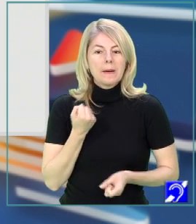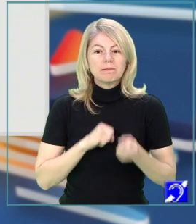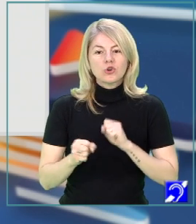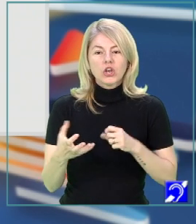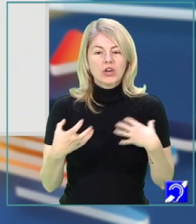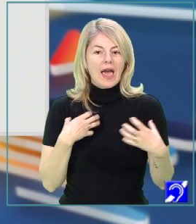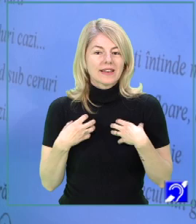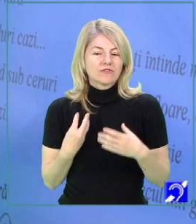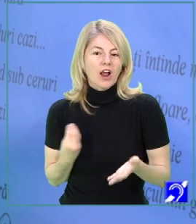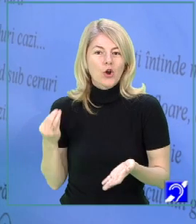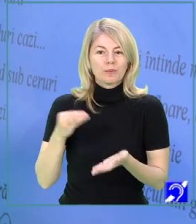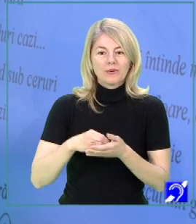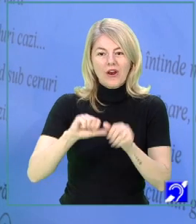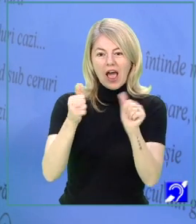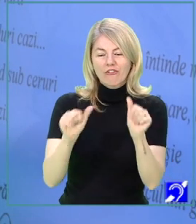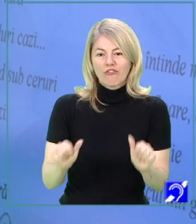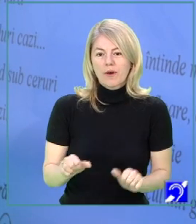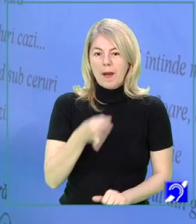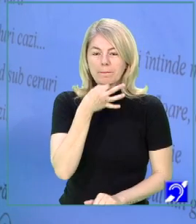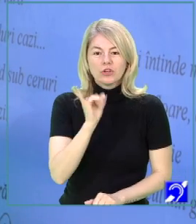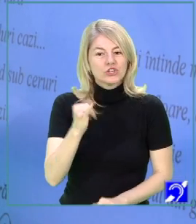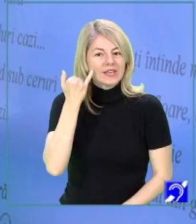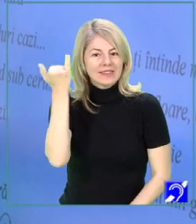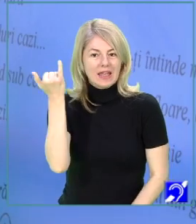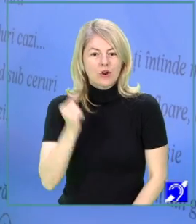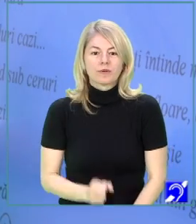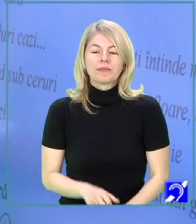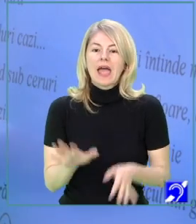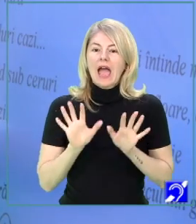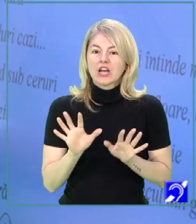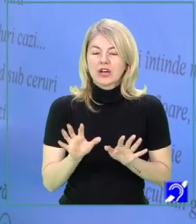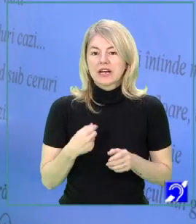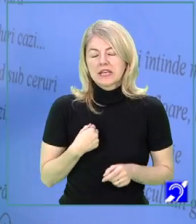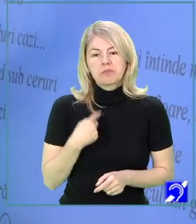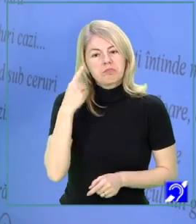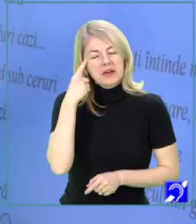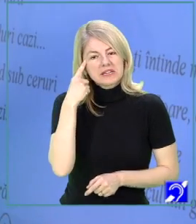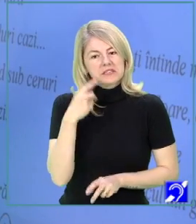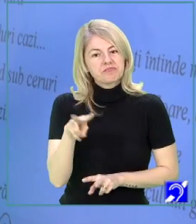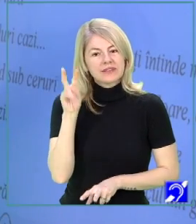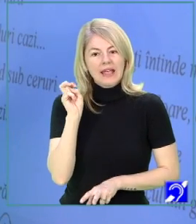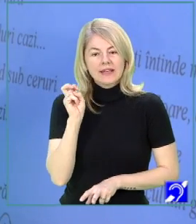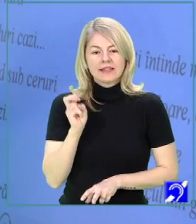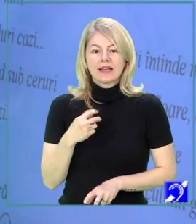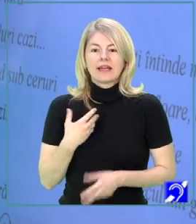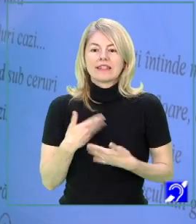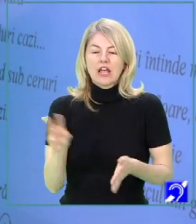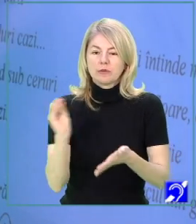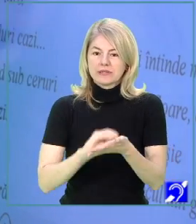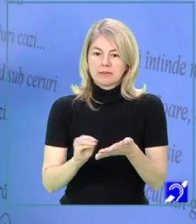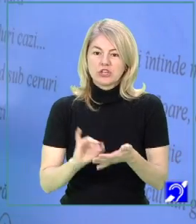care contribuie la reliefarea ideilor. Așa că vă propun, înainte de a